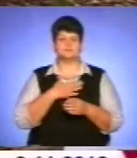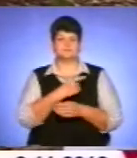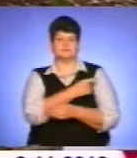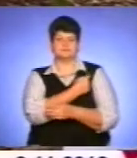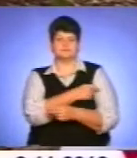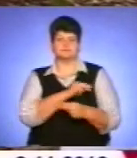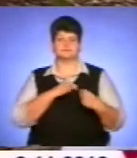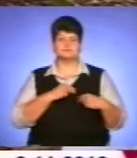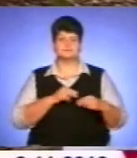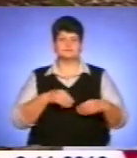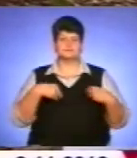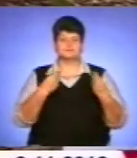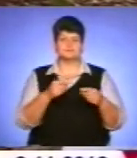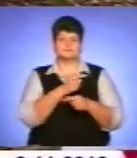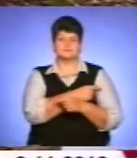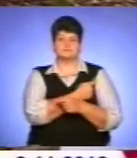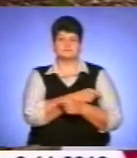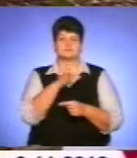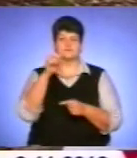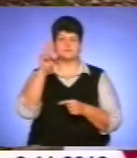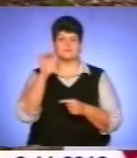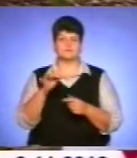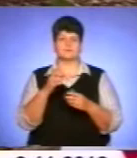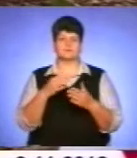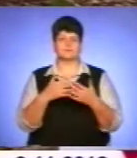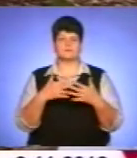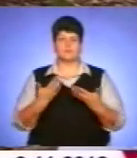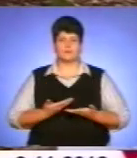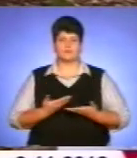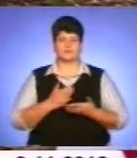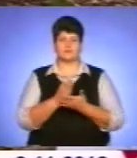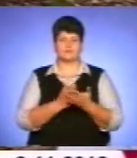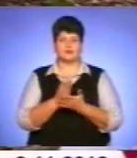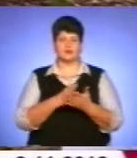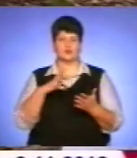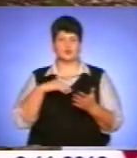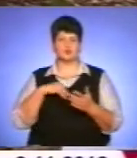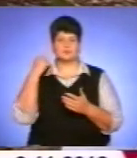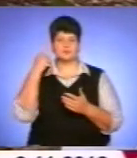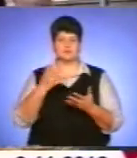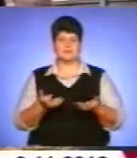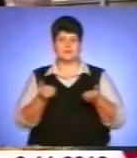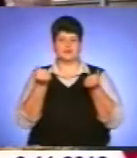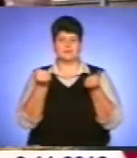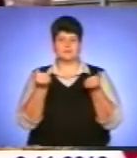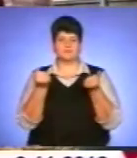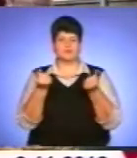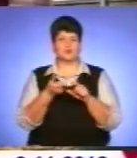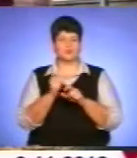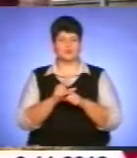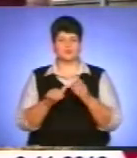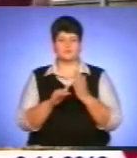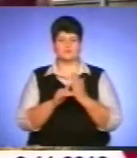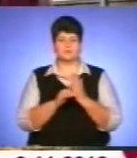працівники, надають їм медичні, соціальні, соціальні побутові послуги та також духовну та психологічну підтримку. Дуже допомагаю.